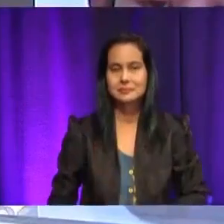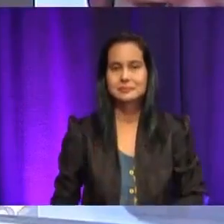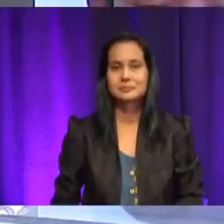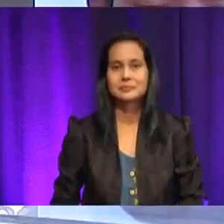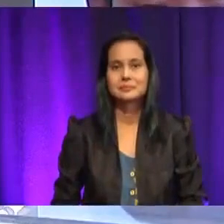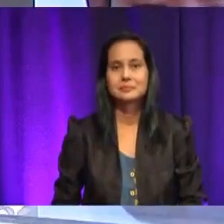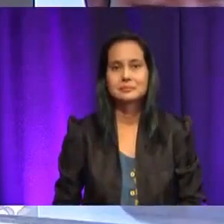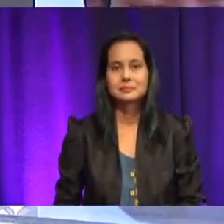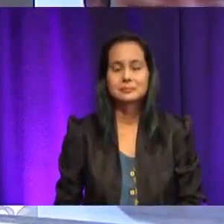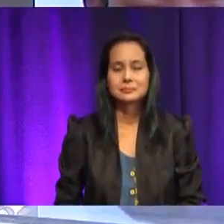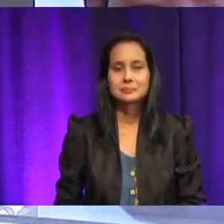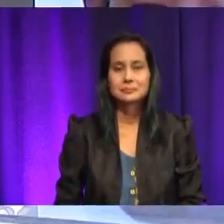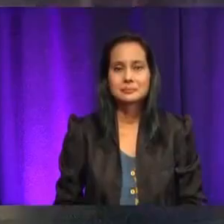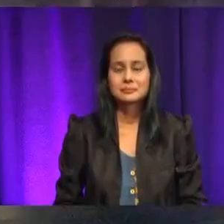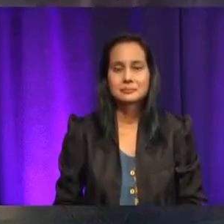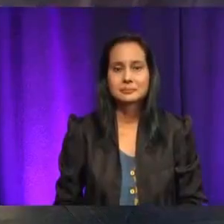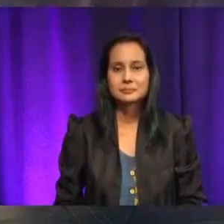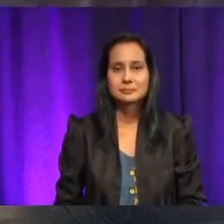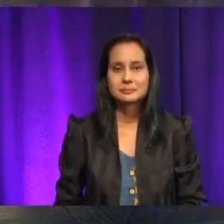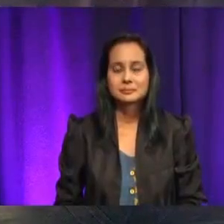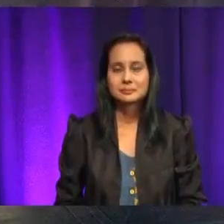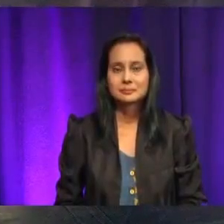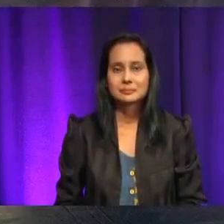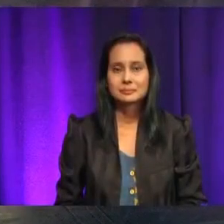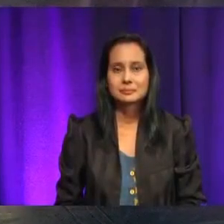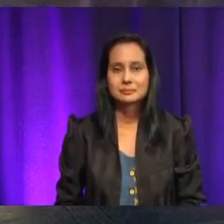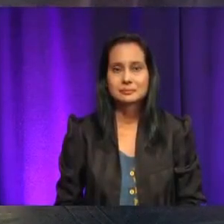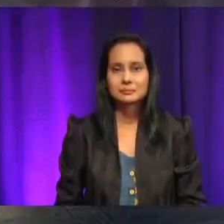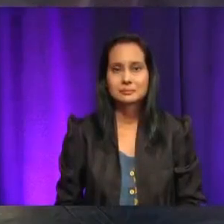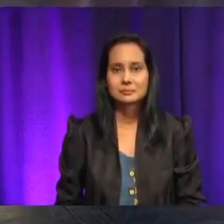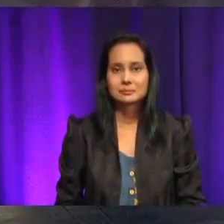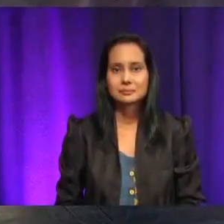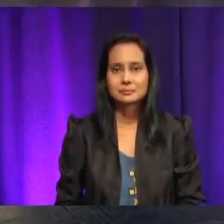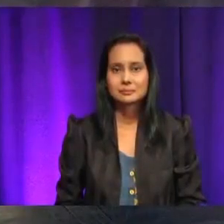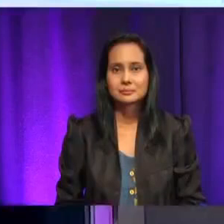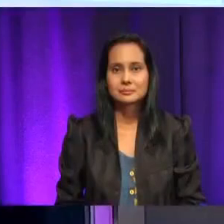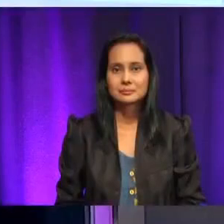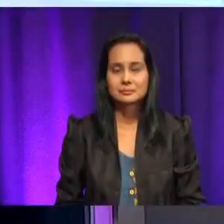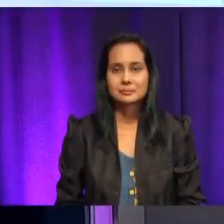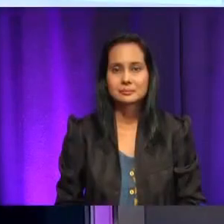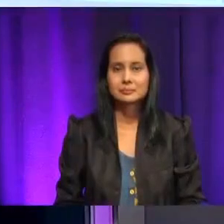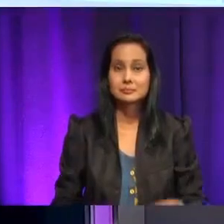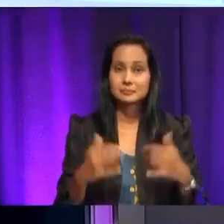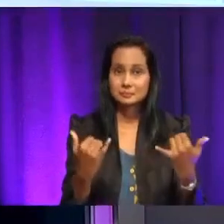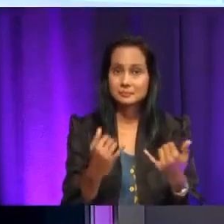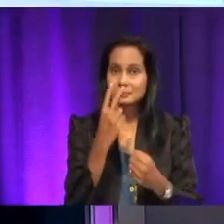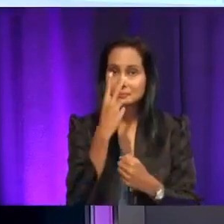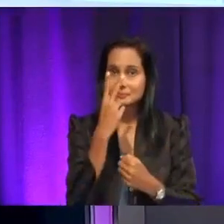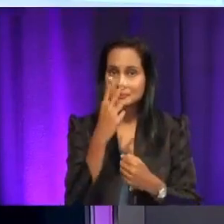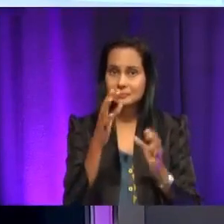Aish. Okey, seterusnya Cikgu. Okey, seterusnya. Kalau kita dah tahu maksud, kita akan tengok pula